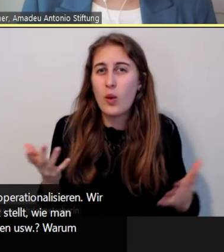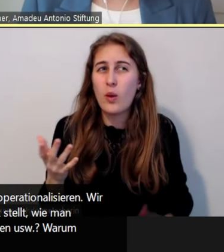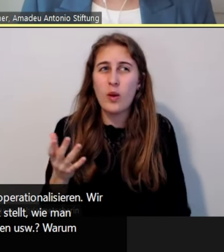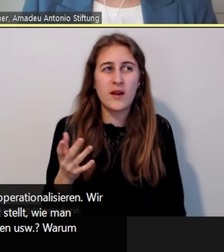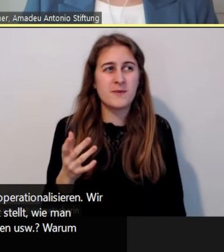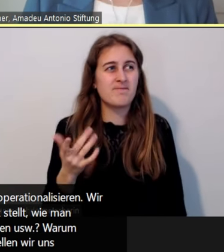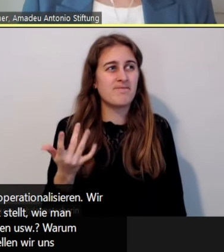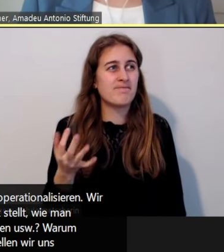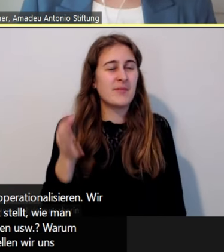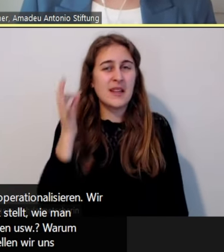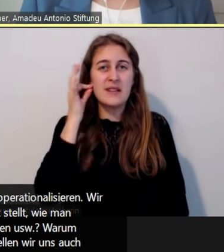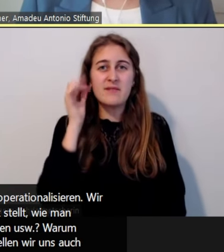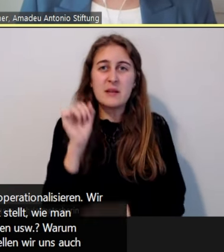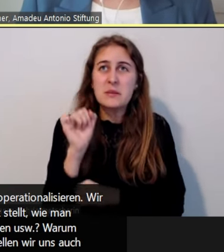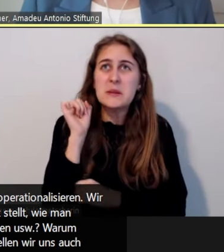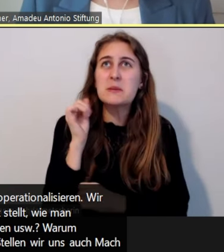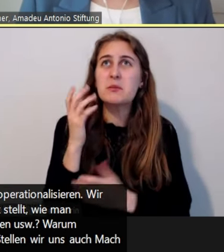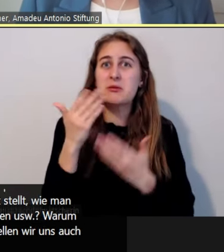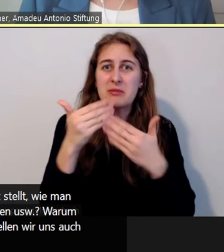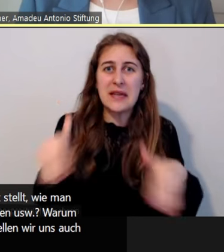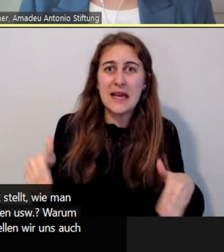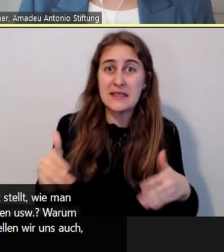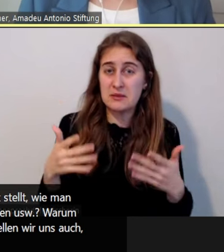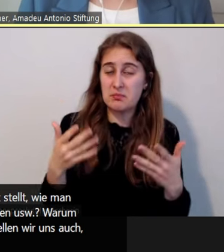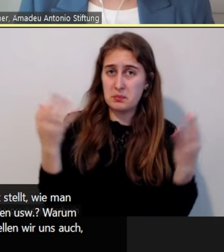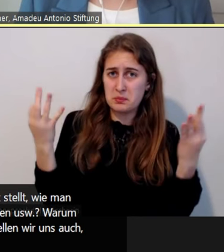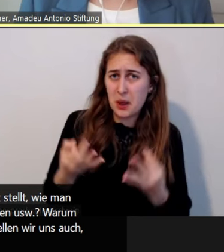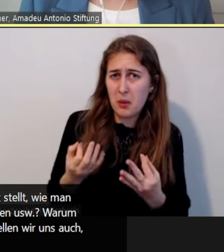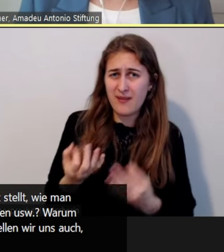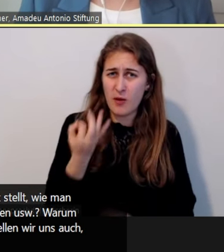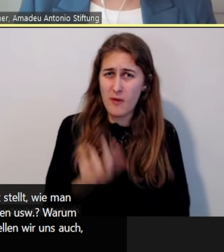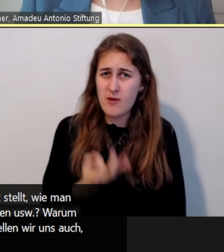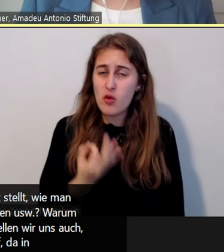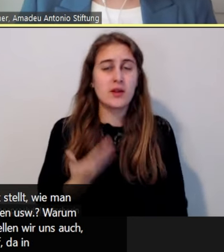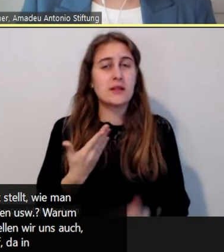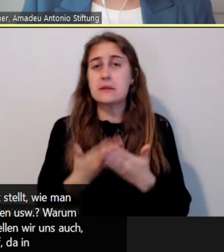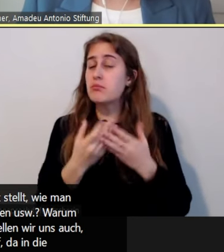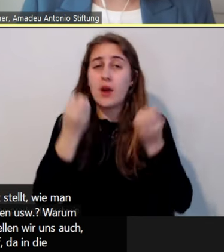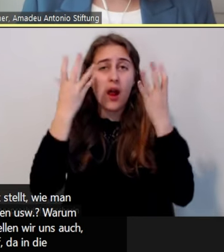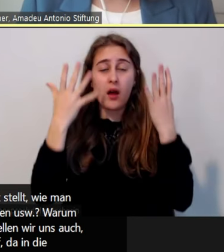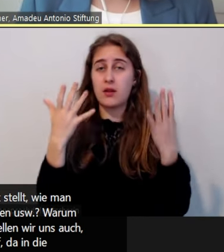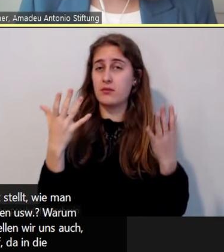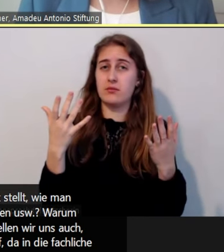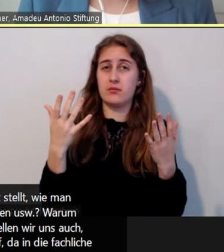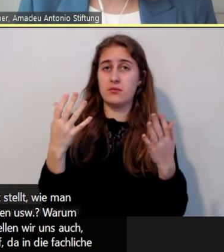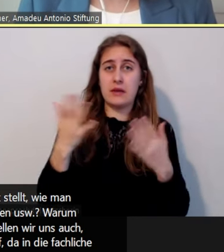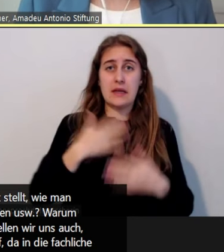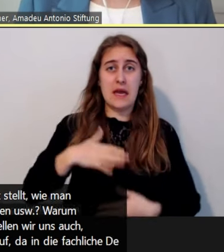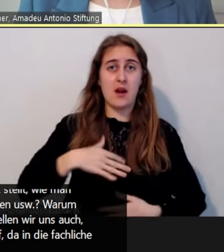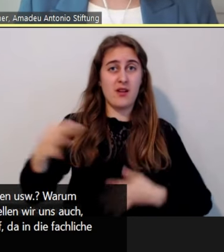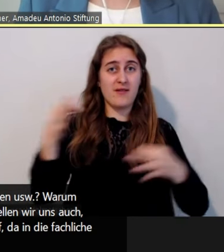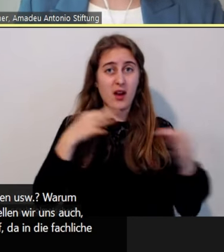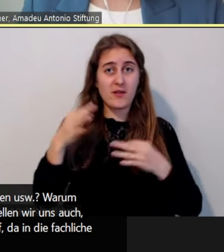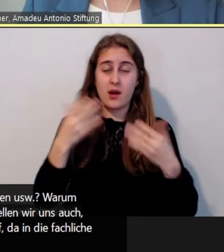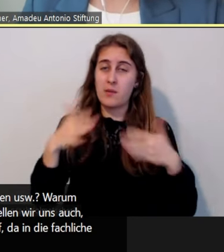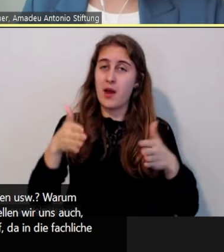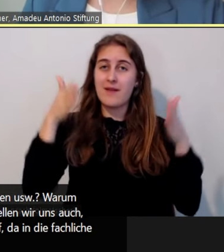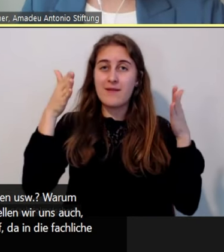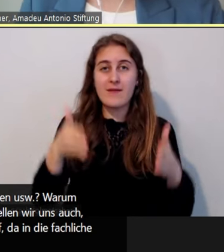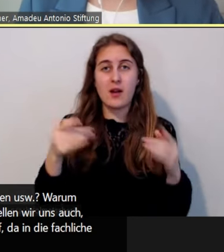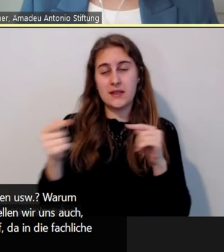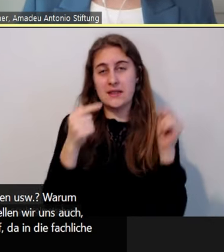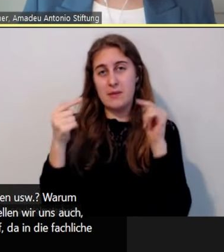Fragen stellen wir uns auch. Macht da einfach mit, nehmt mit uns Kontakt auf, da in die fachliche Debatte einzusteigen. Und